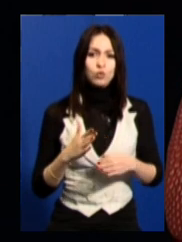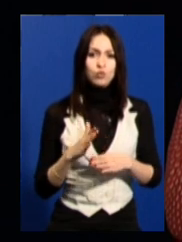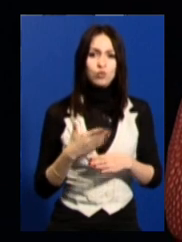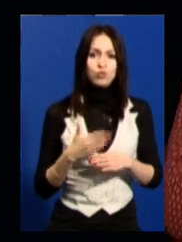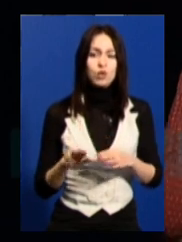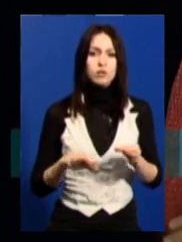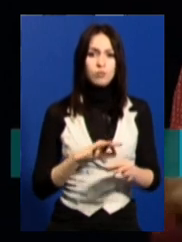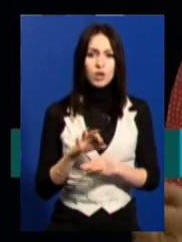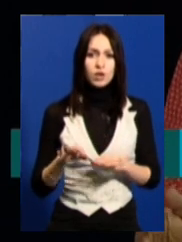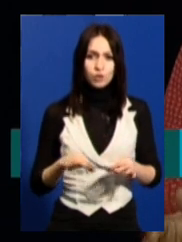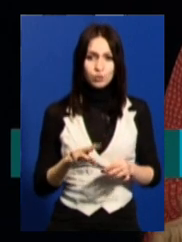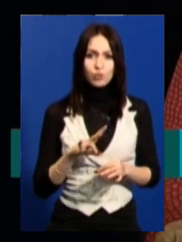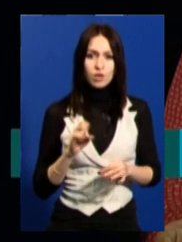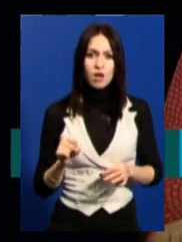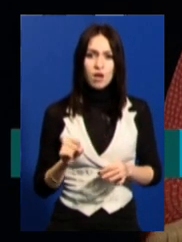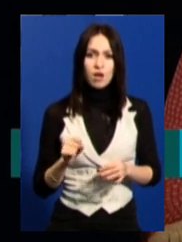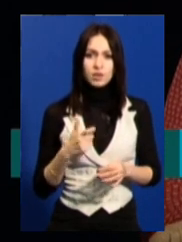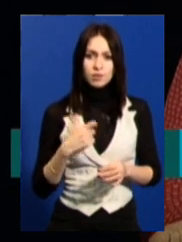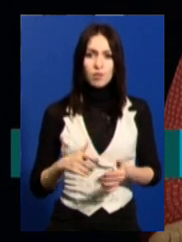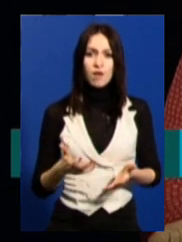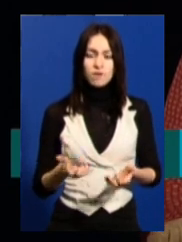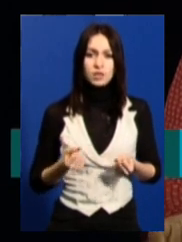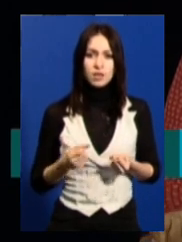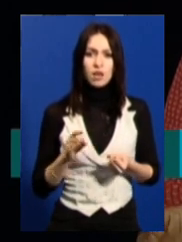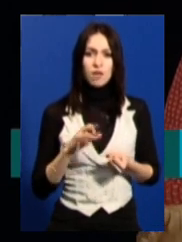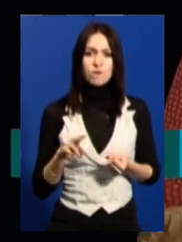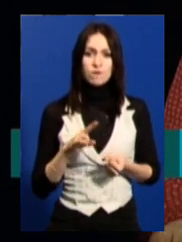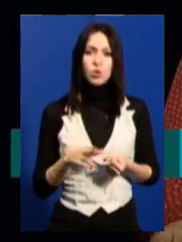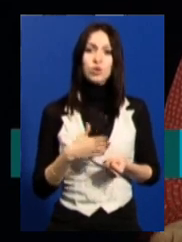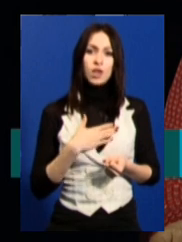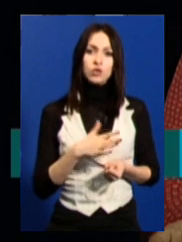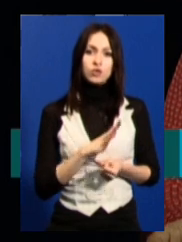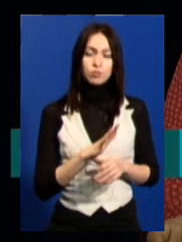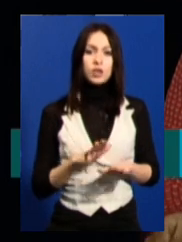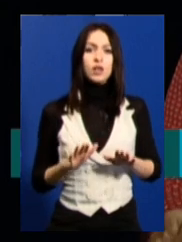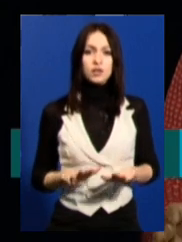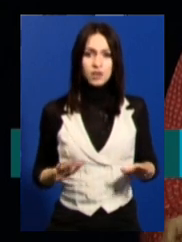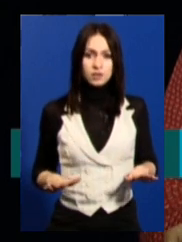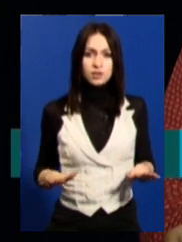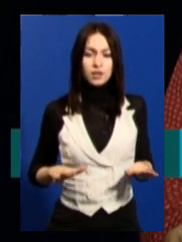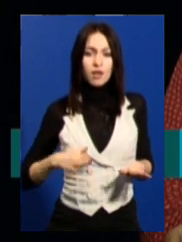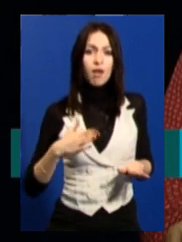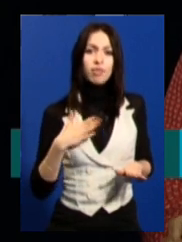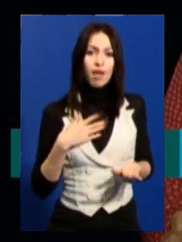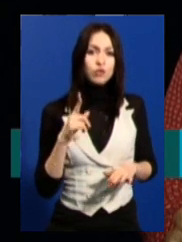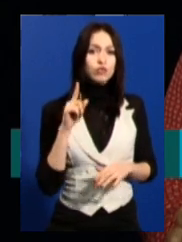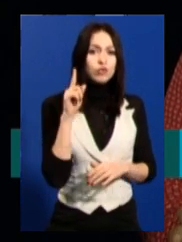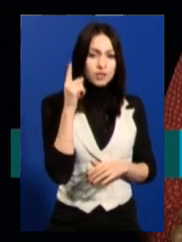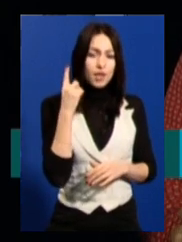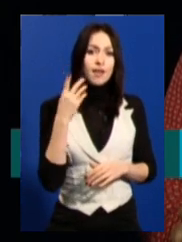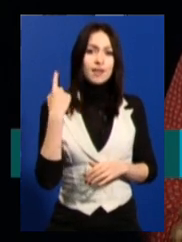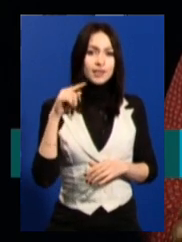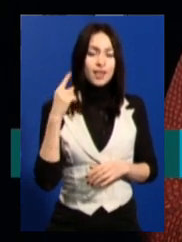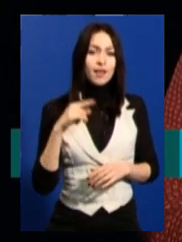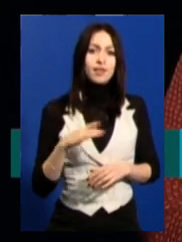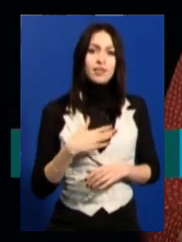проєкту на себе взяв фонд. Наші були діти, наші були ідеї, наші було